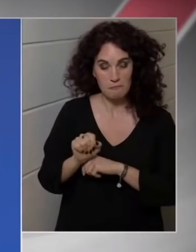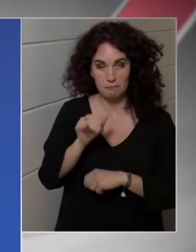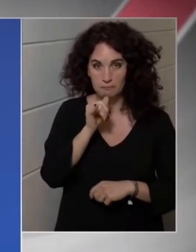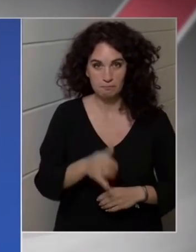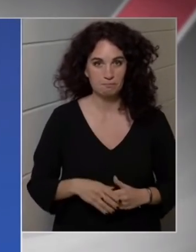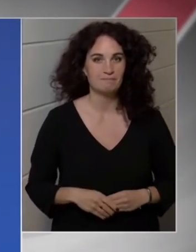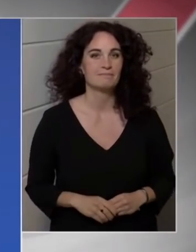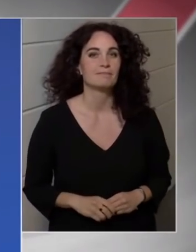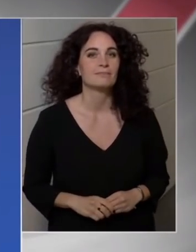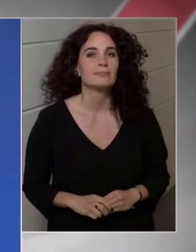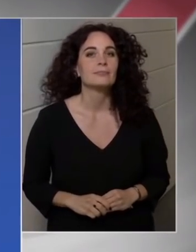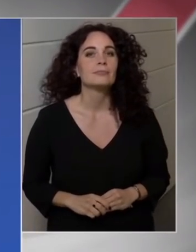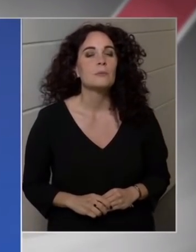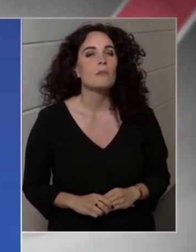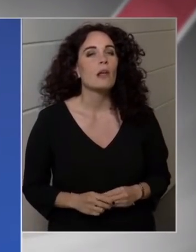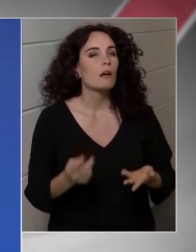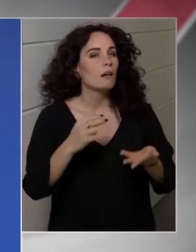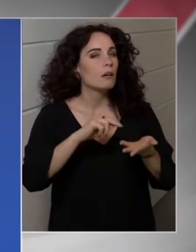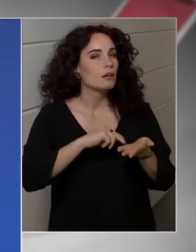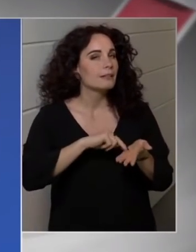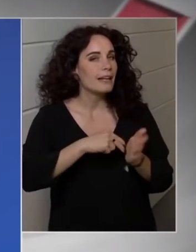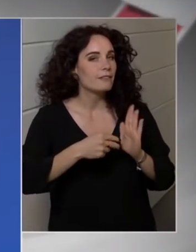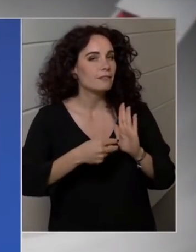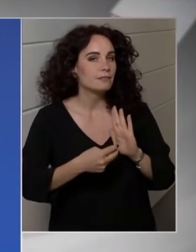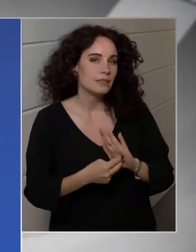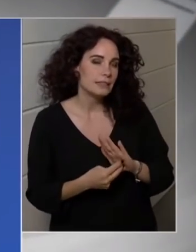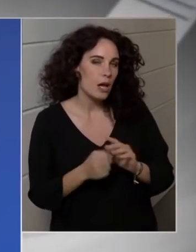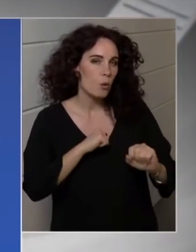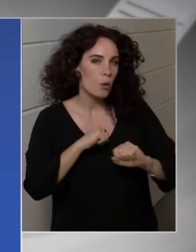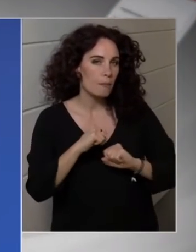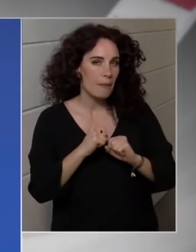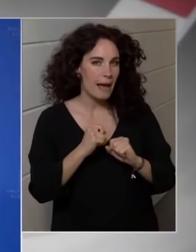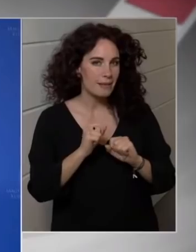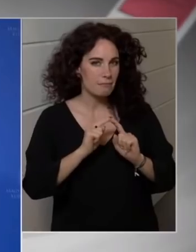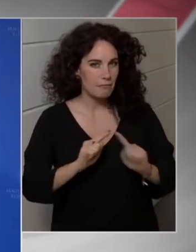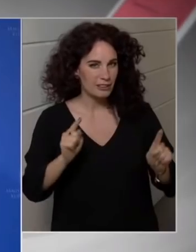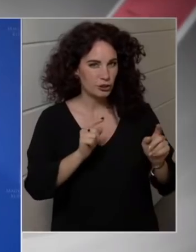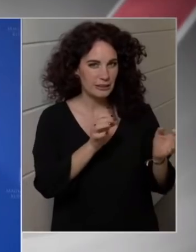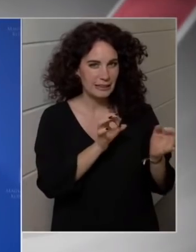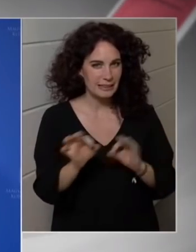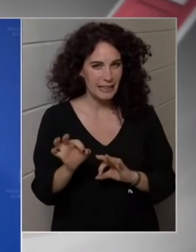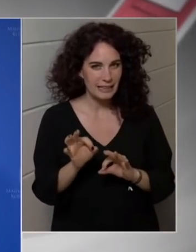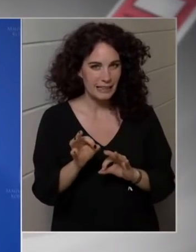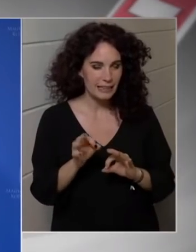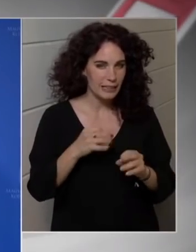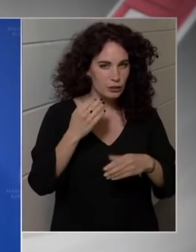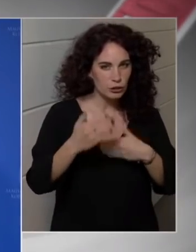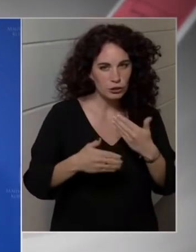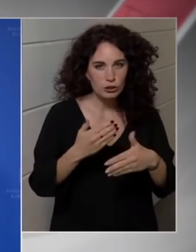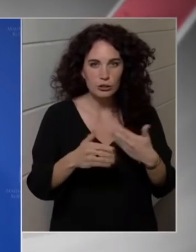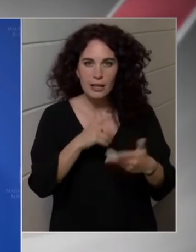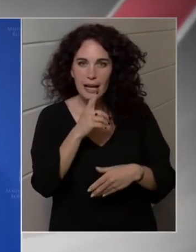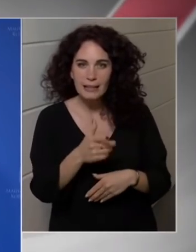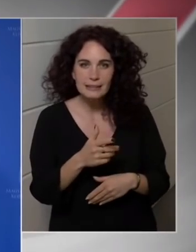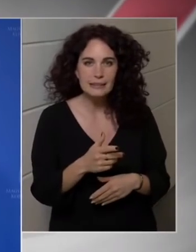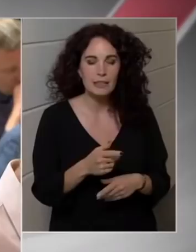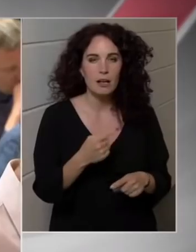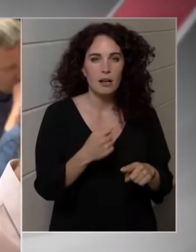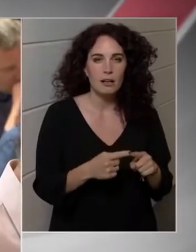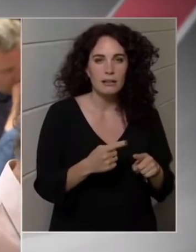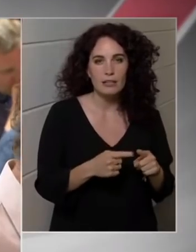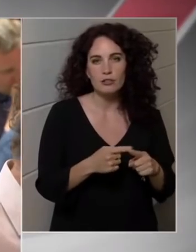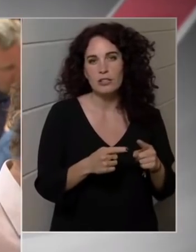kormány döntéséről, illetve ennek okairól. És épségben itt van a miniszterúr. Igen, igen, túléltem, túléltem. A